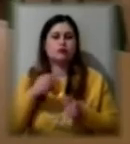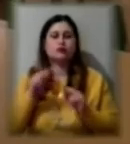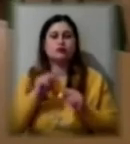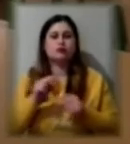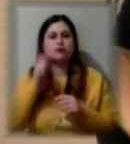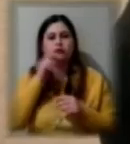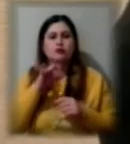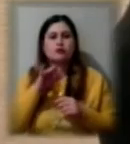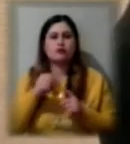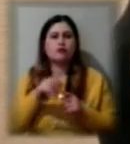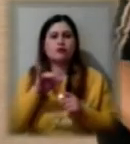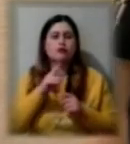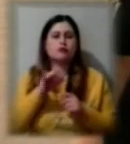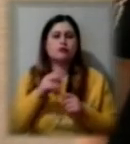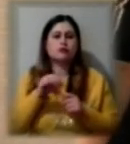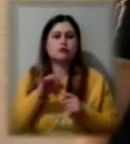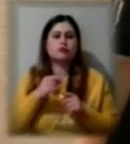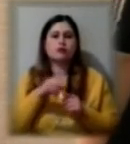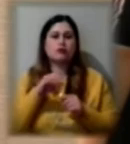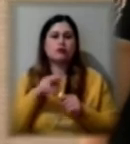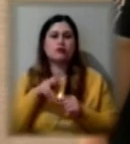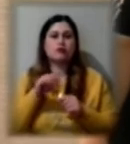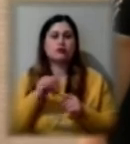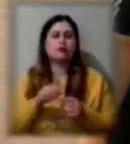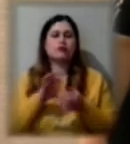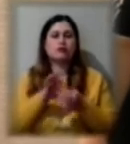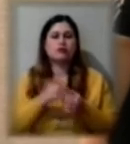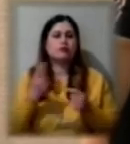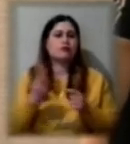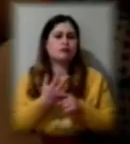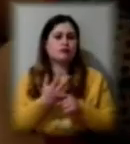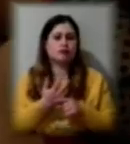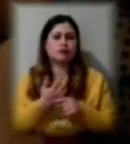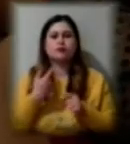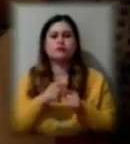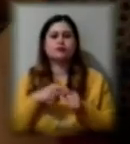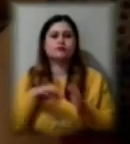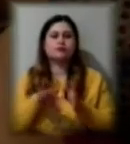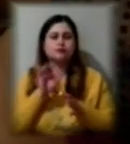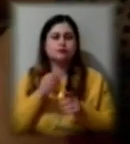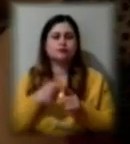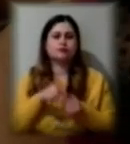Юлія Демчинська до онлайн-платформи приєдналась першою. Я обираю це завдання